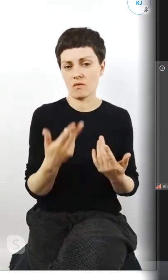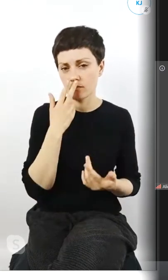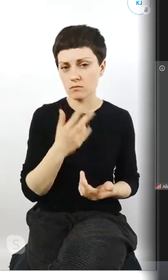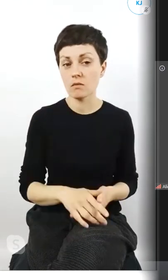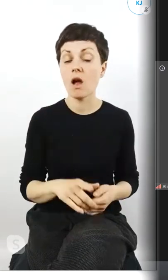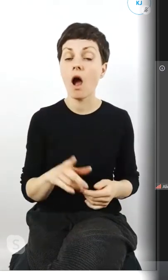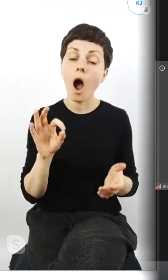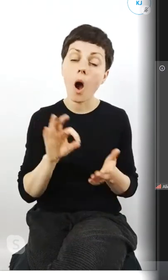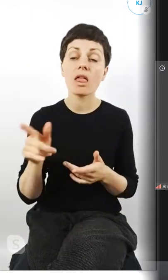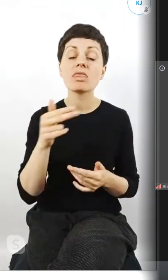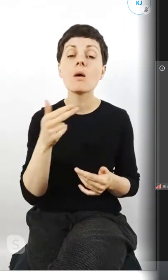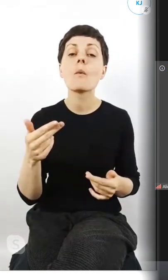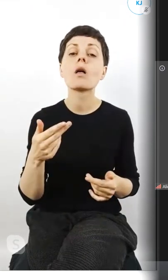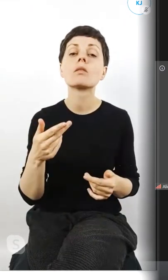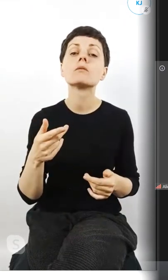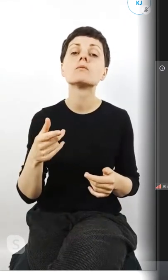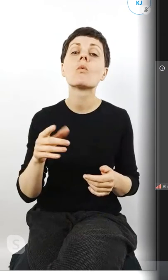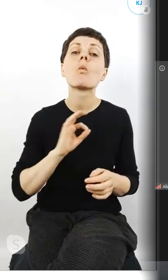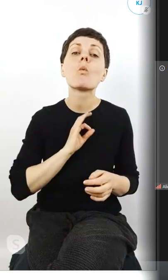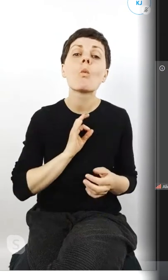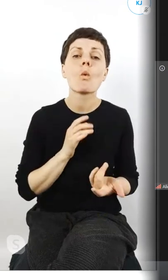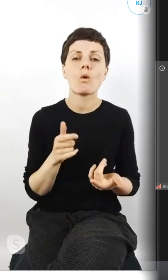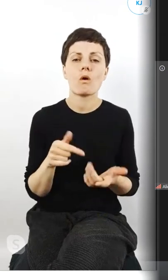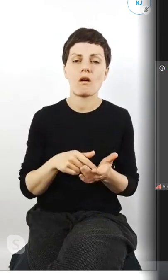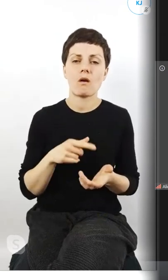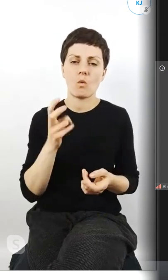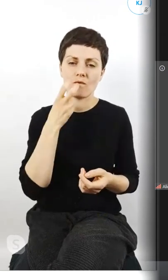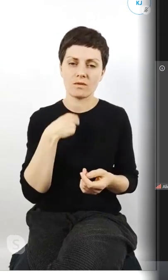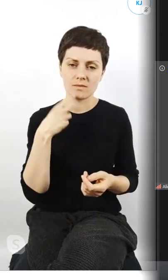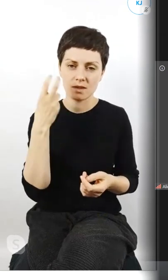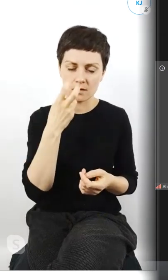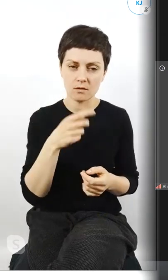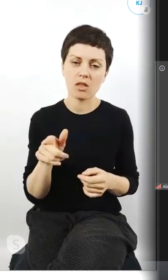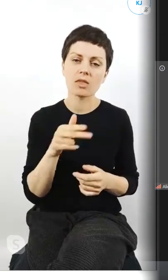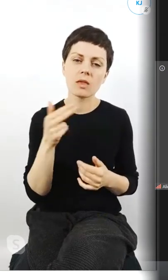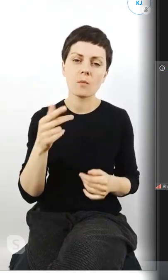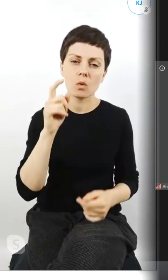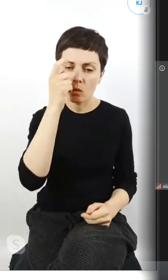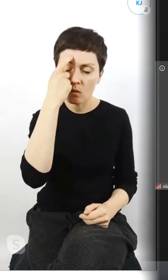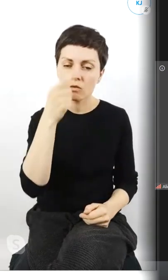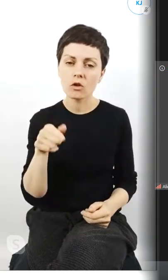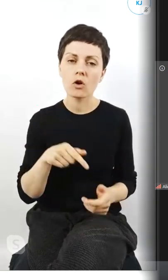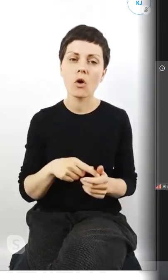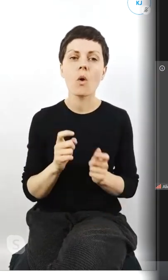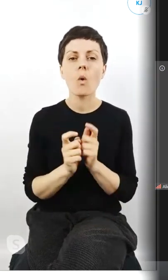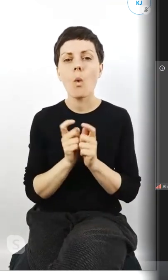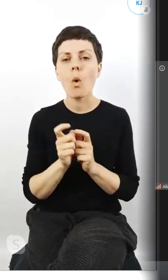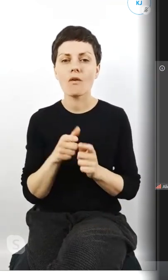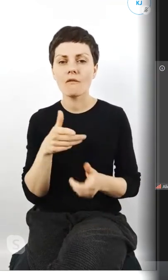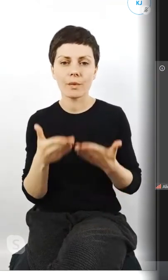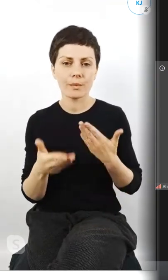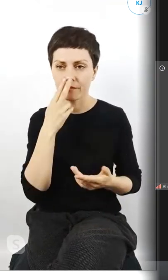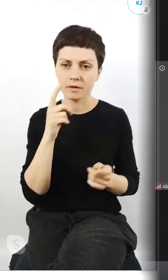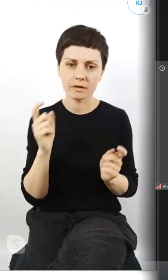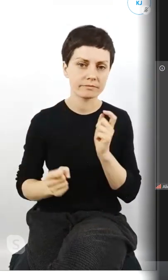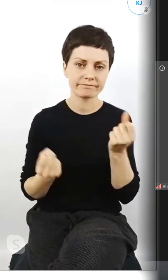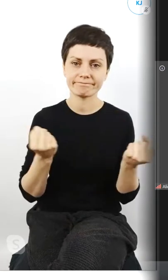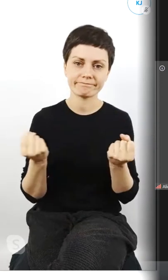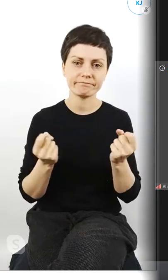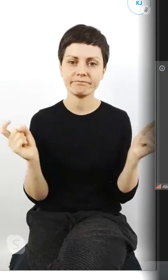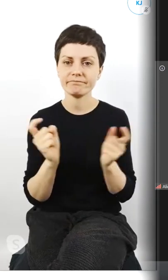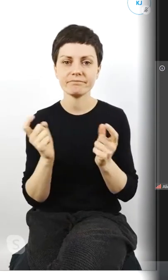moim który jak wiadomo jest głównym tematem kłótni w Lublinie więc